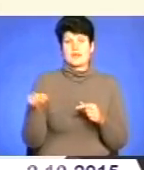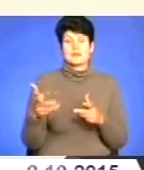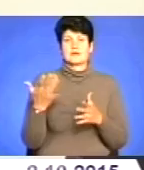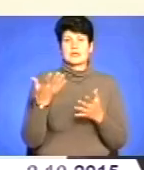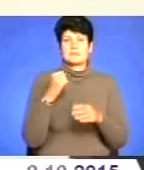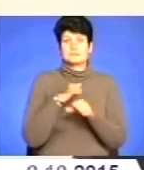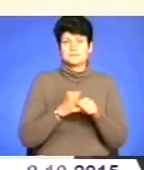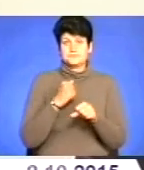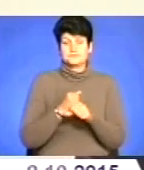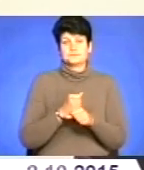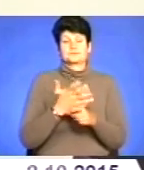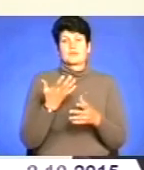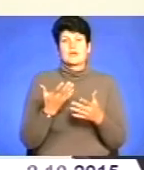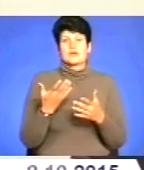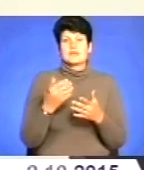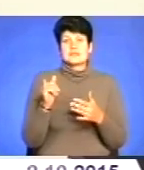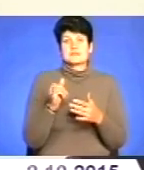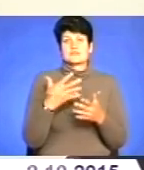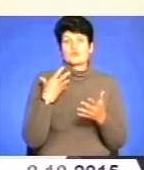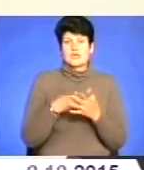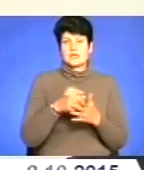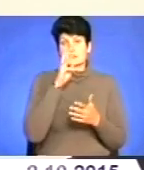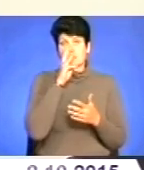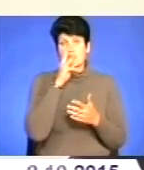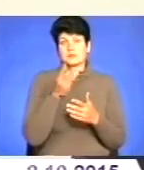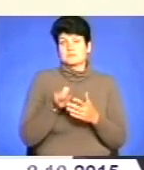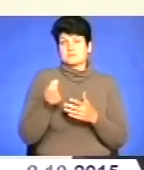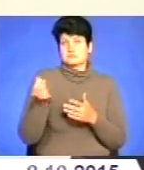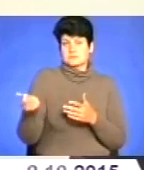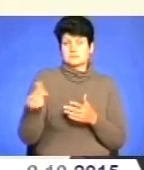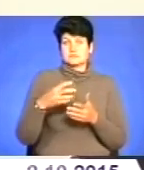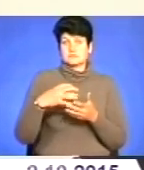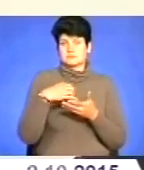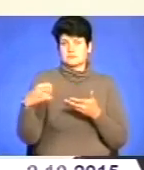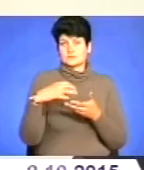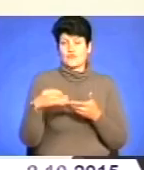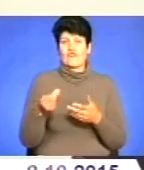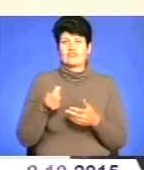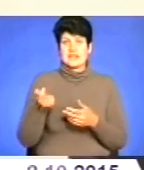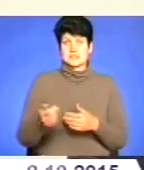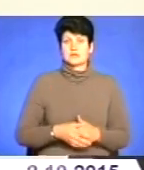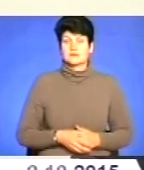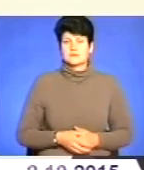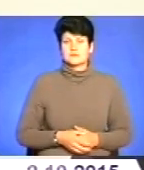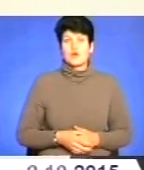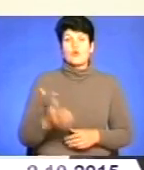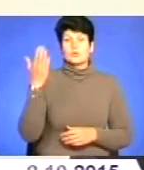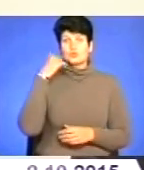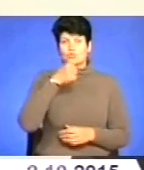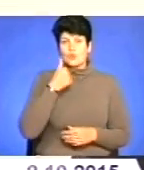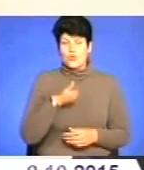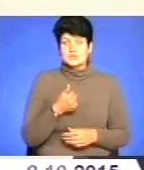осіб, які є застрахованими особами, і своєї заробітної плати вони сплачують такі внески. В минулому році